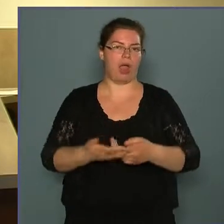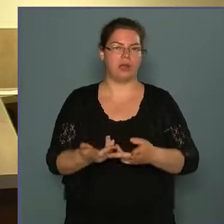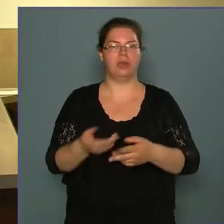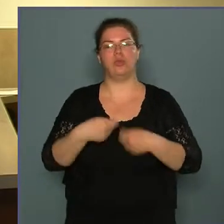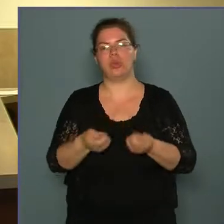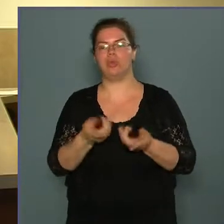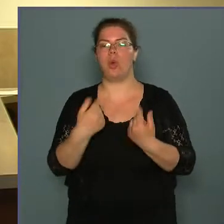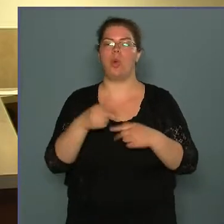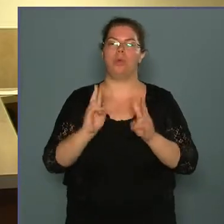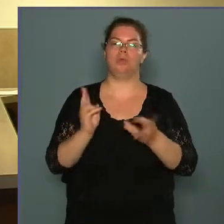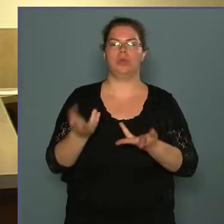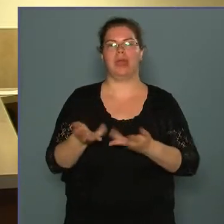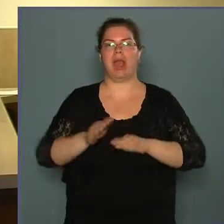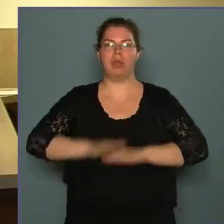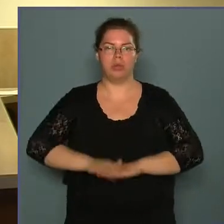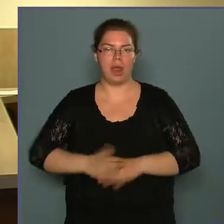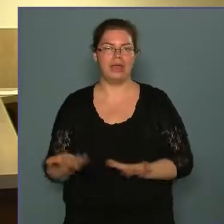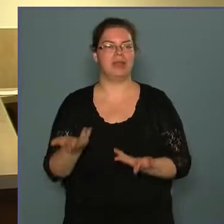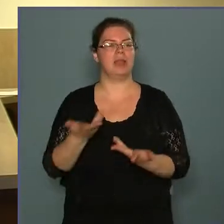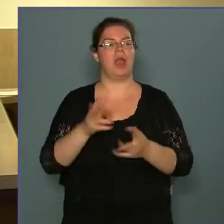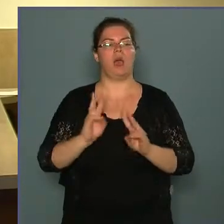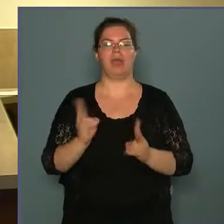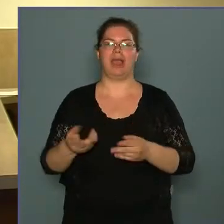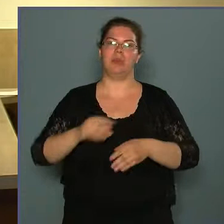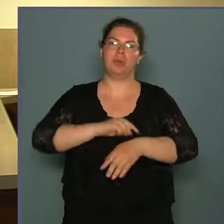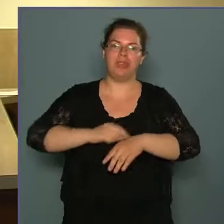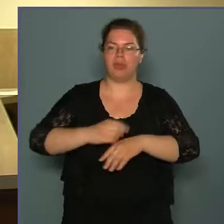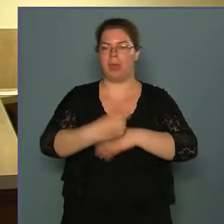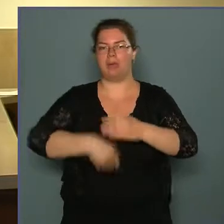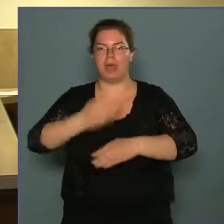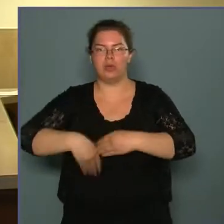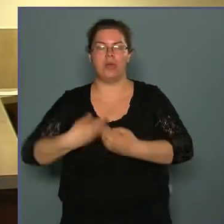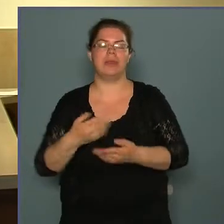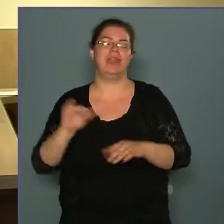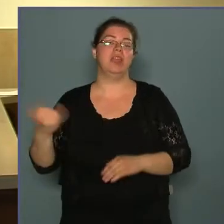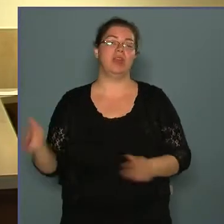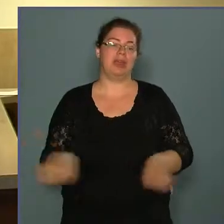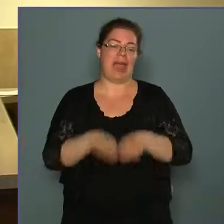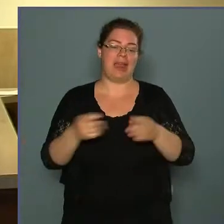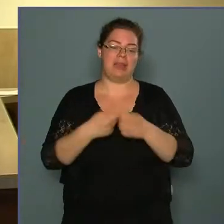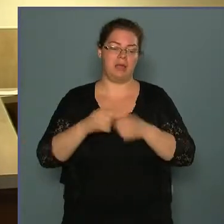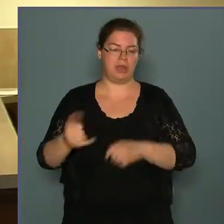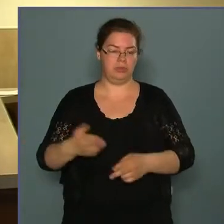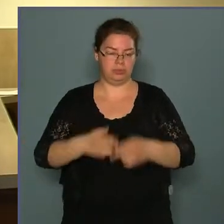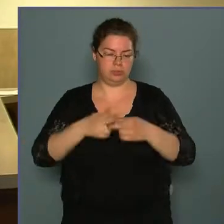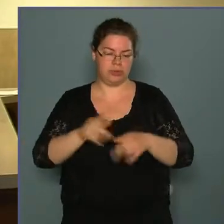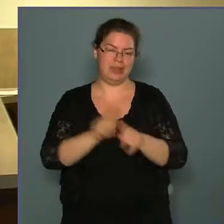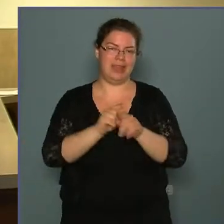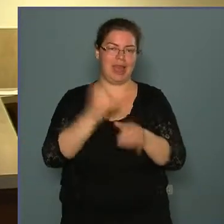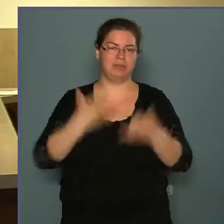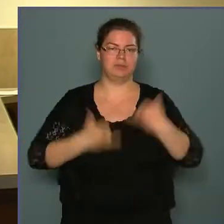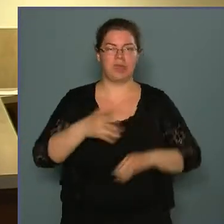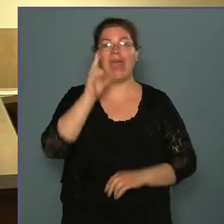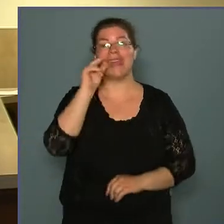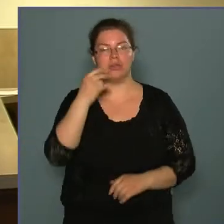hogyan kell újraéleszteni, vagy egy sebet bekötözni, illetve a társzervek is közre működnek egy ilyen versenyen. Például a